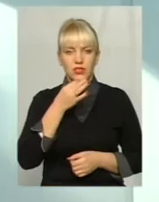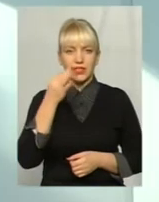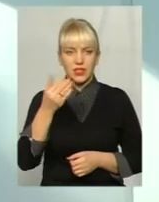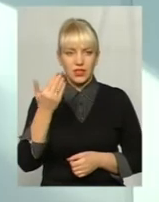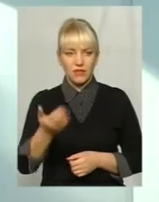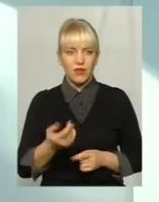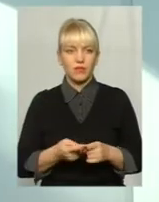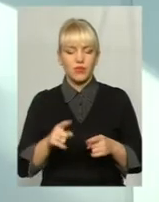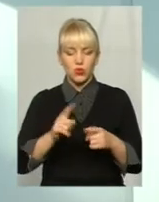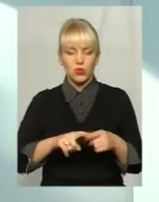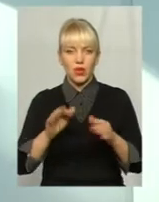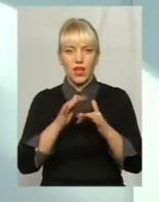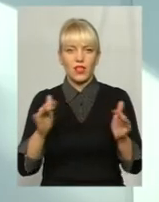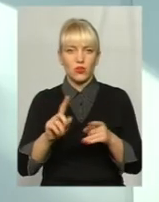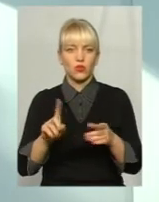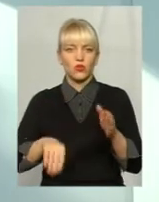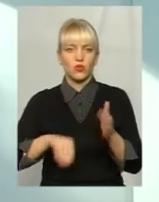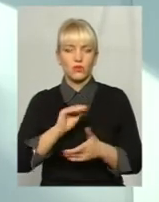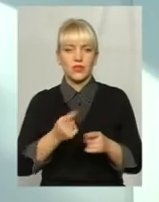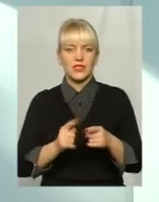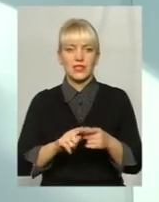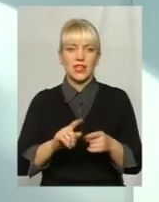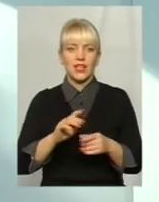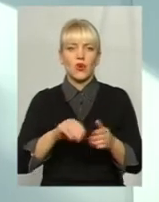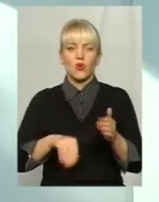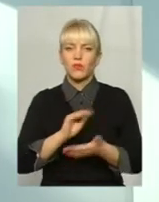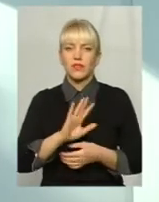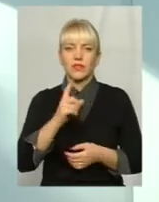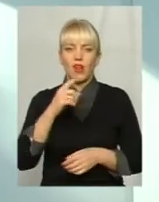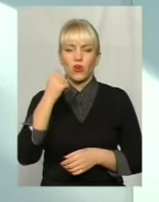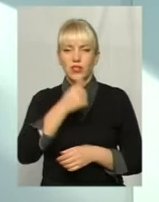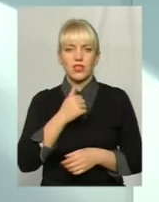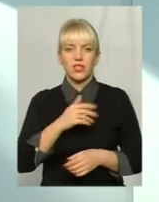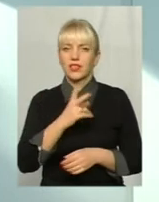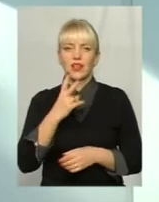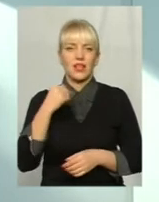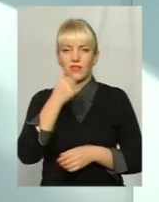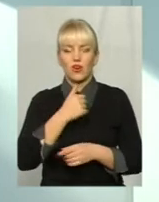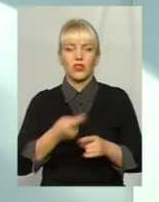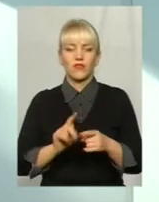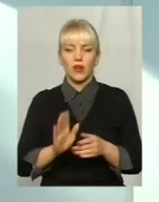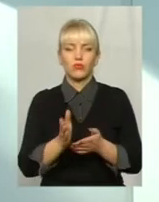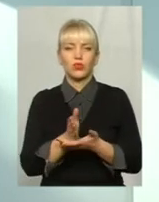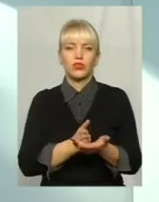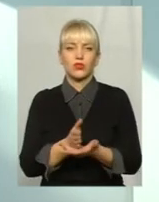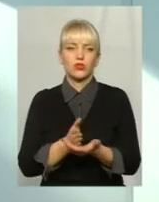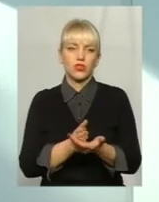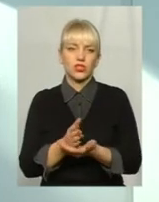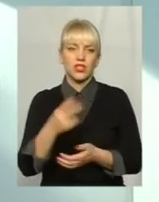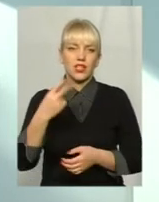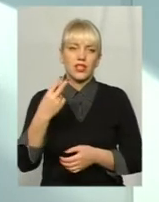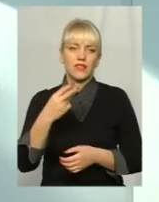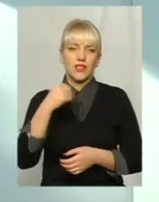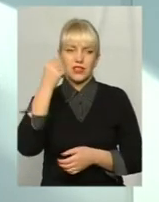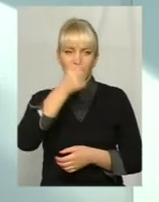що цю ялинку, що купили, то її купили не на один рік і не на два роки. Вона буде служити на мінімум 20